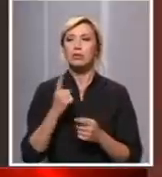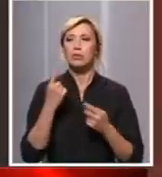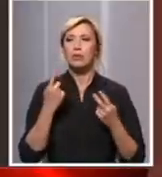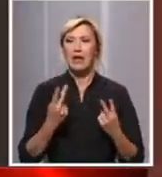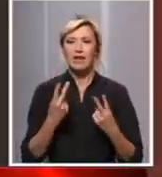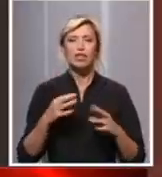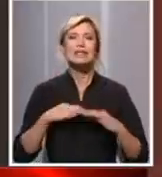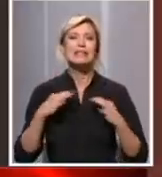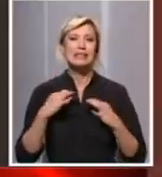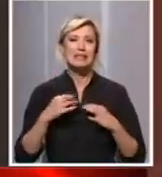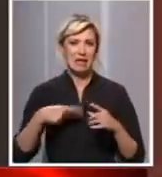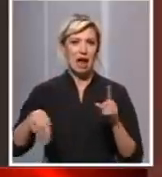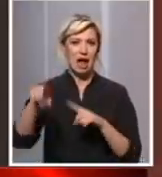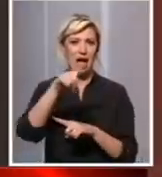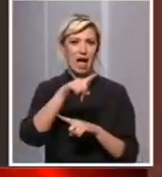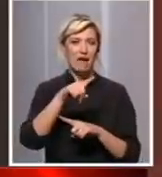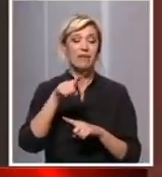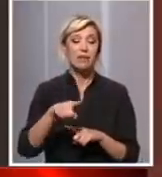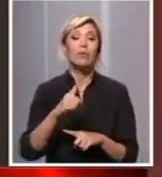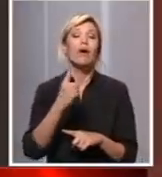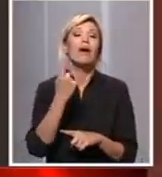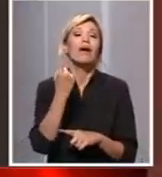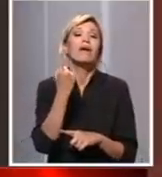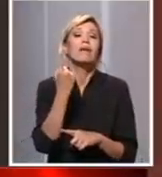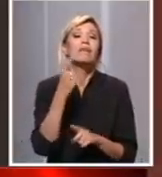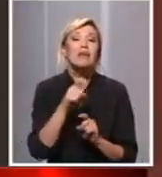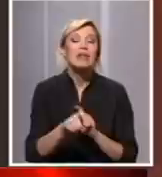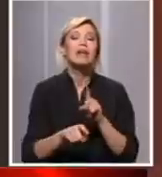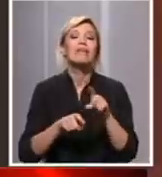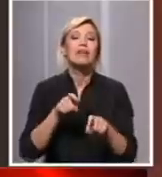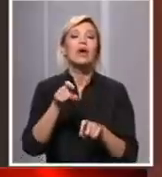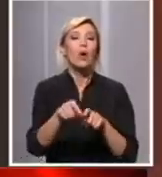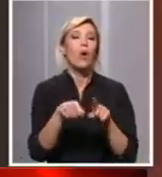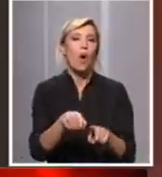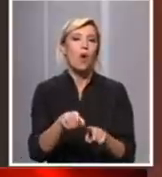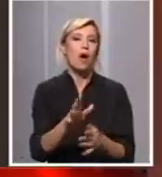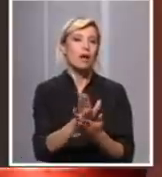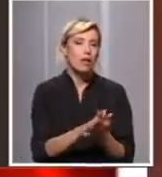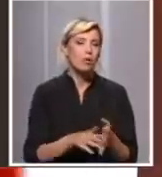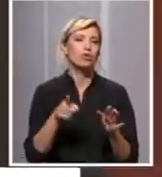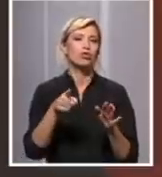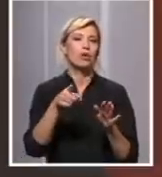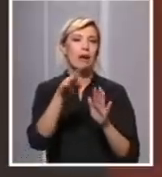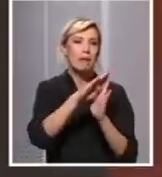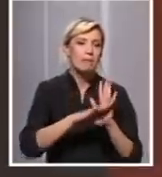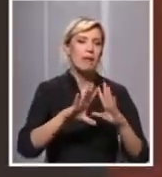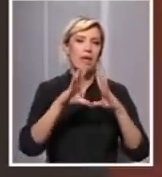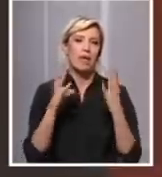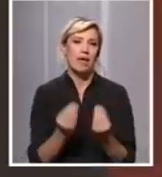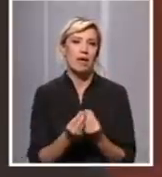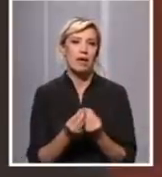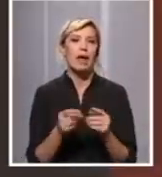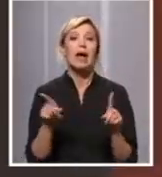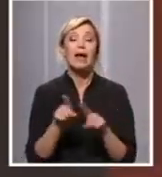je prva stvar koja nas vodi u vođenju mera i u celokupnoj kontroli situacije. Ali isto tako je